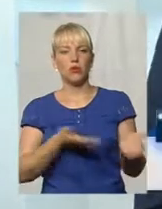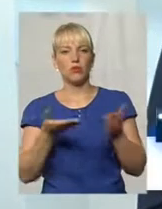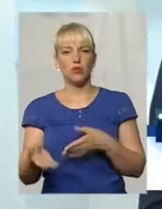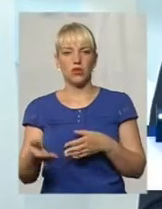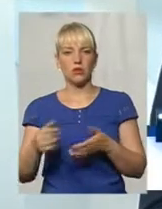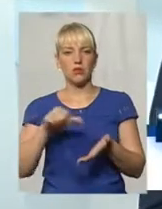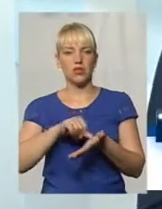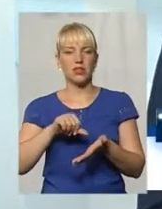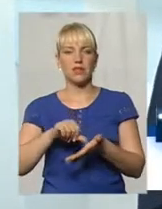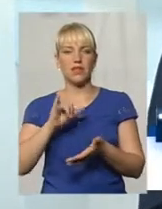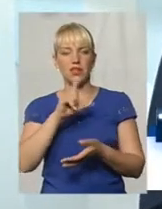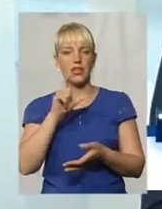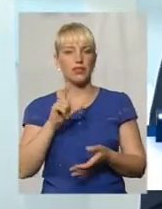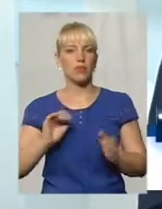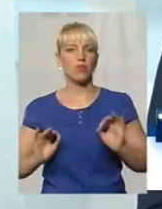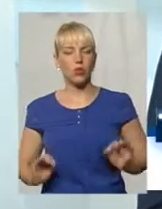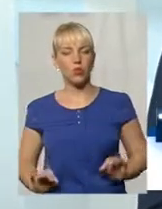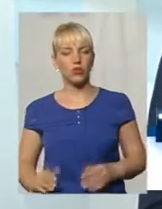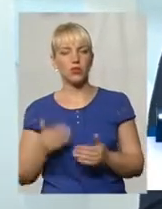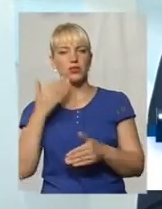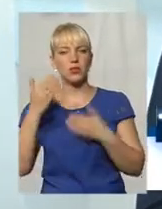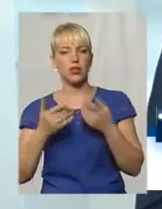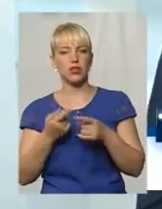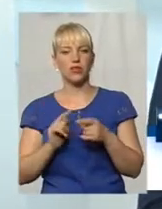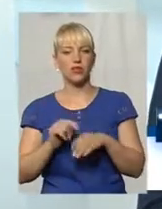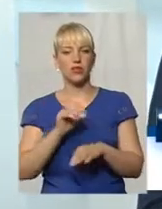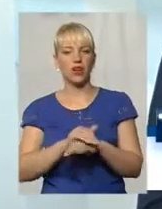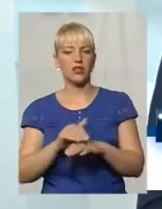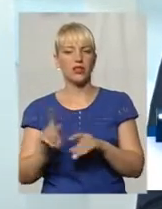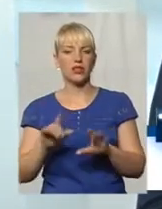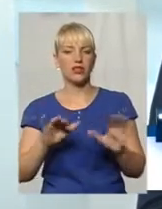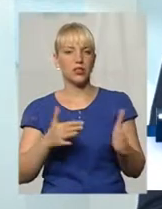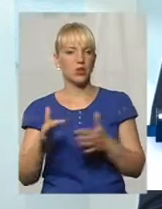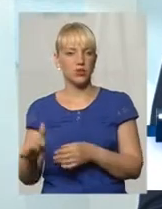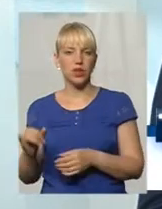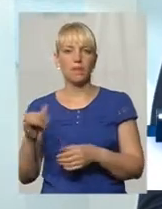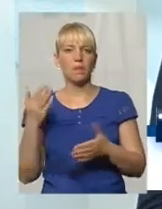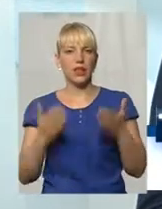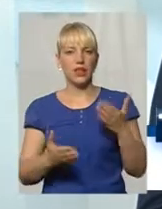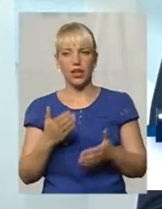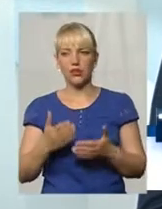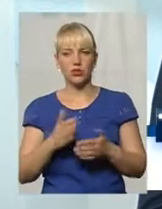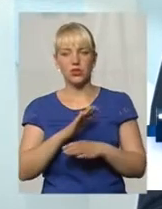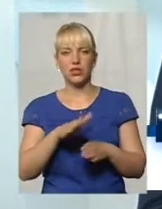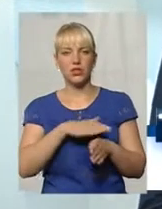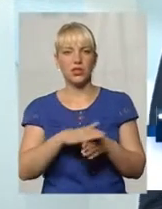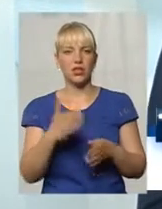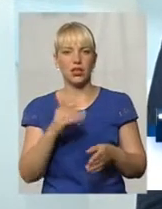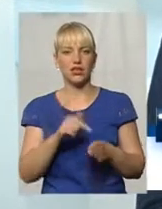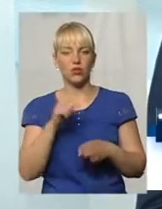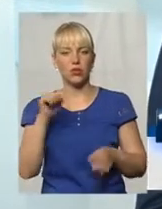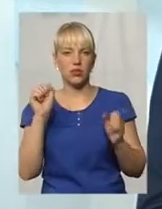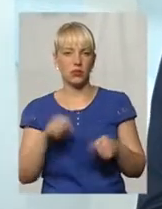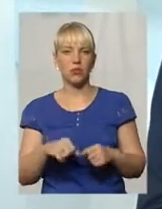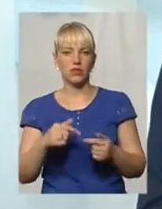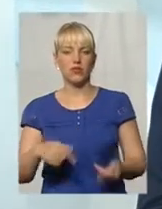прокуратури та запитати про конкретних фактах, які стаються. Якщо безпосередньо не здійснюється якесь реагування, також можна